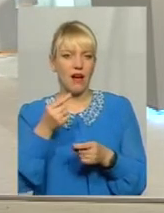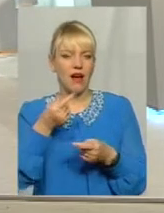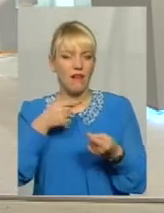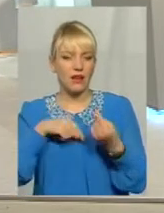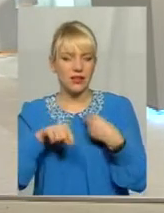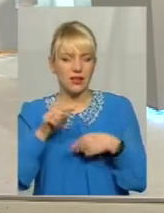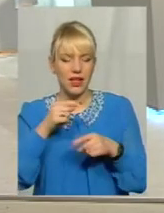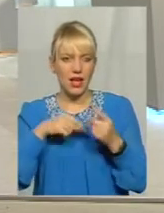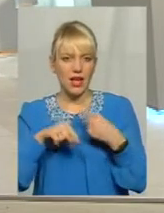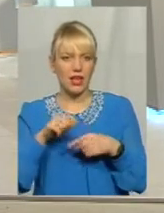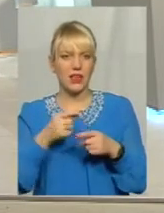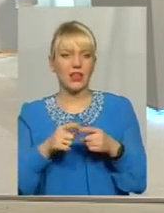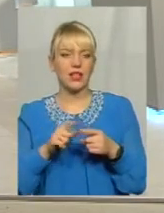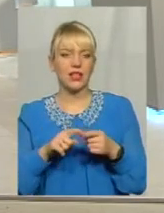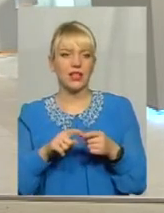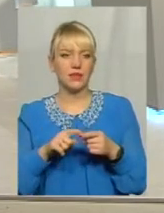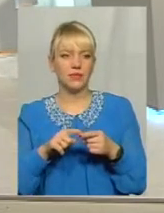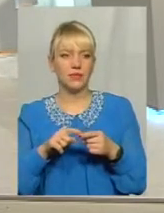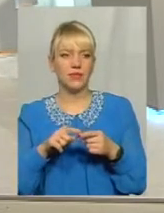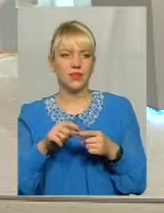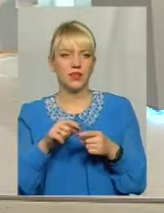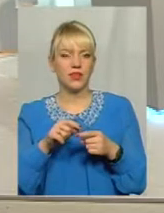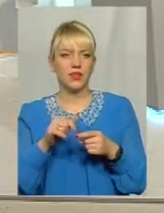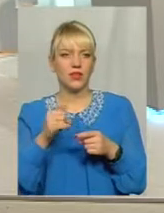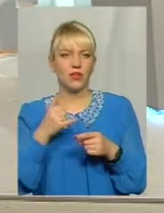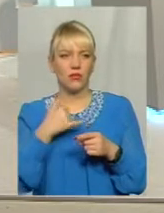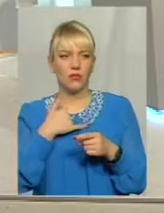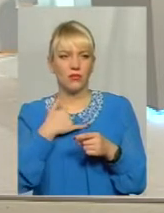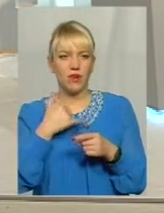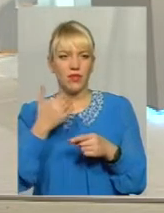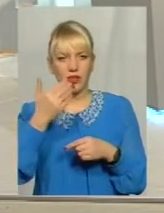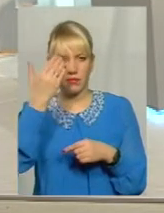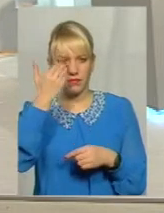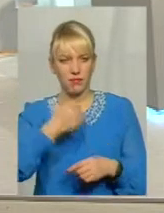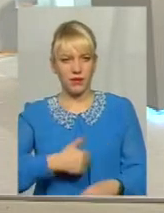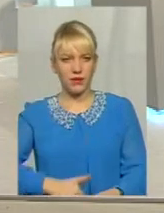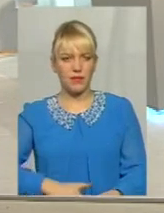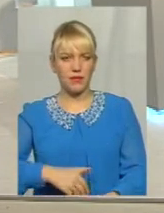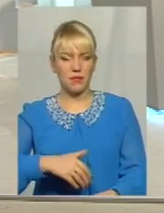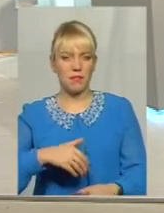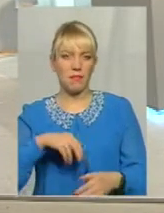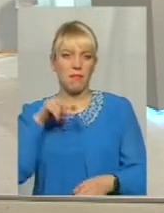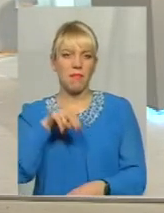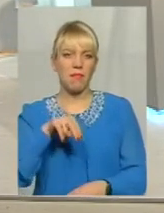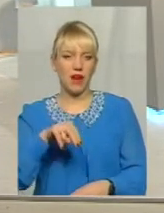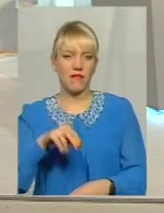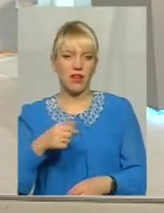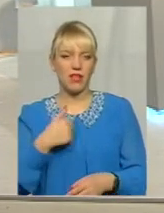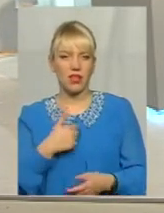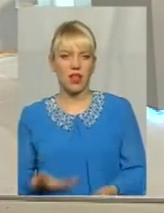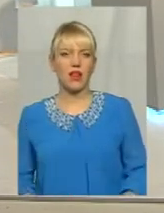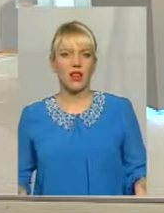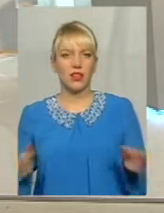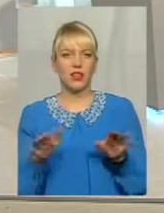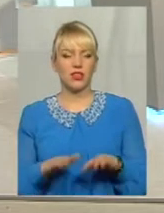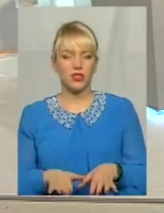Зробимо балончики Віднялася мене ця права сторона Коротше, я лишилася Ізла я